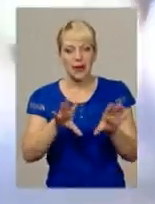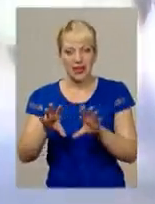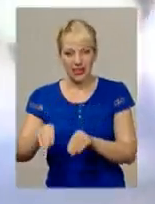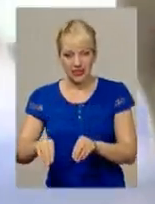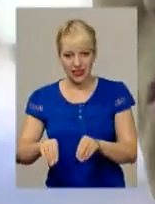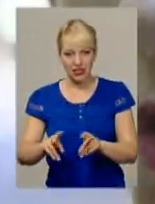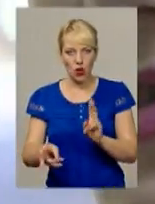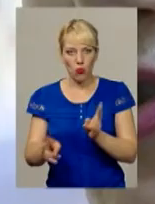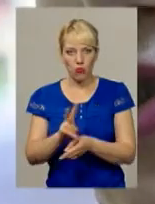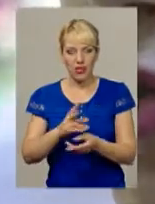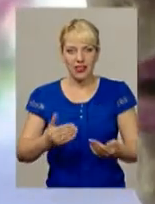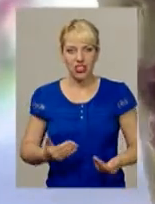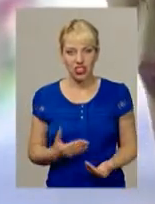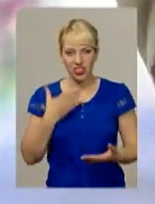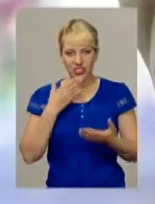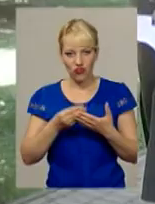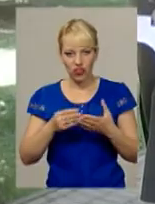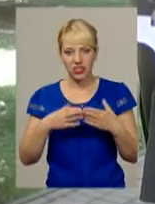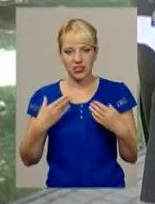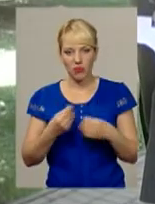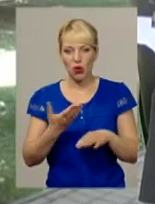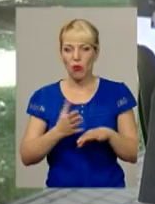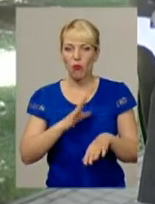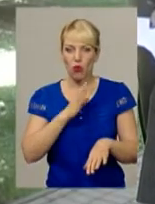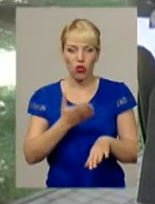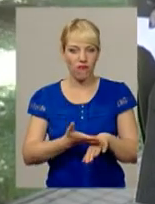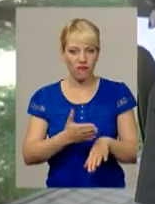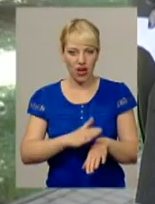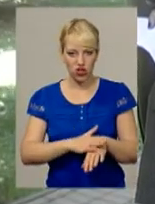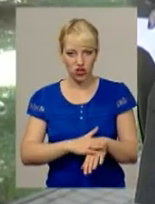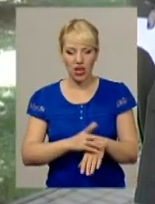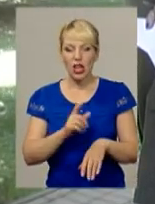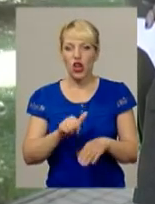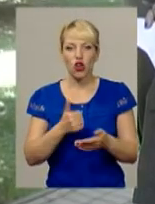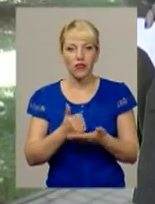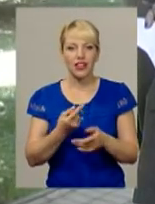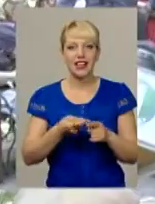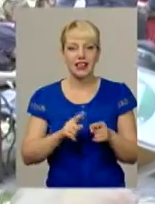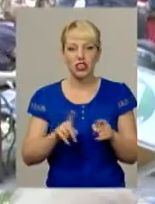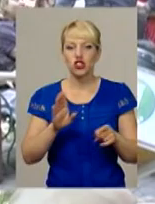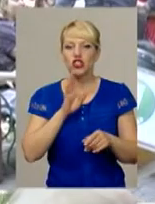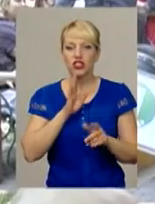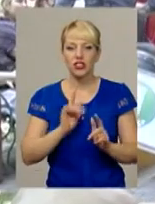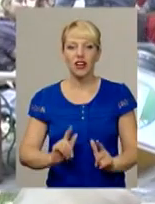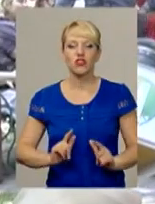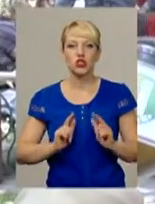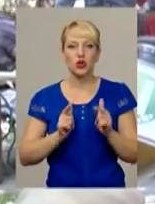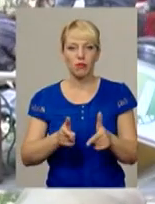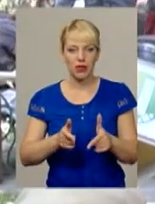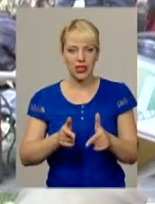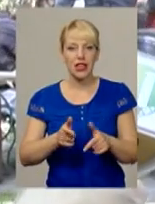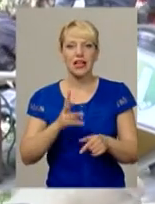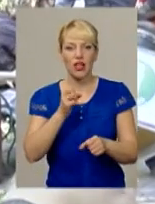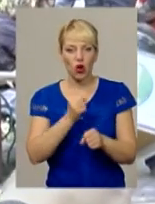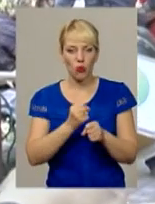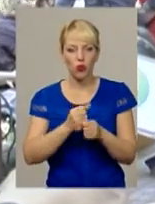важко. Але головне те, що на Хмельниччині Анні вдалося працевлаштуватися за фахом. Маючи роботу, каже жінка, можна боротися з будь-якими